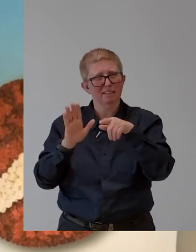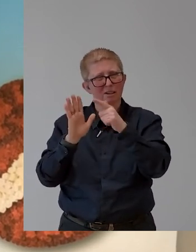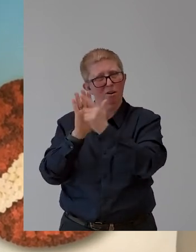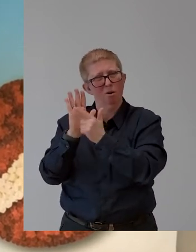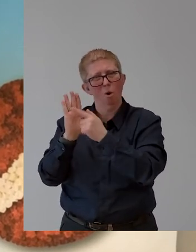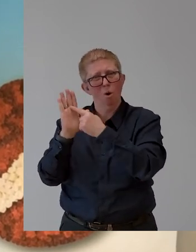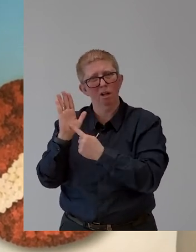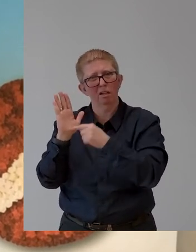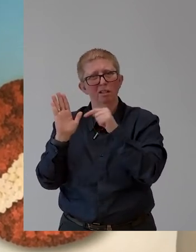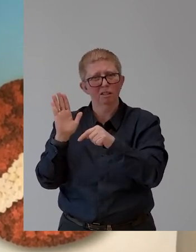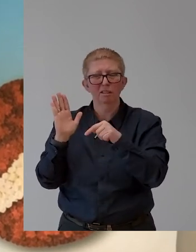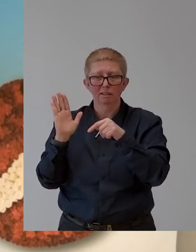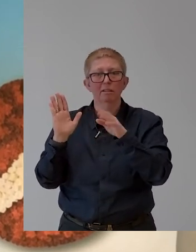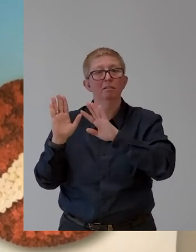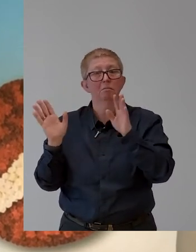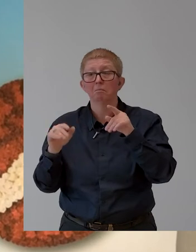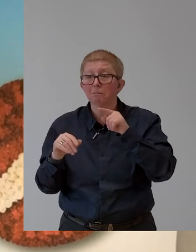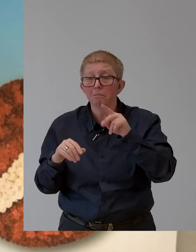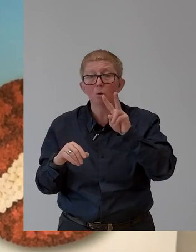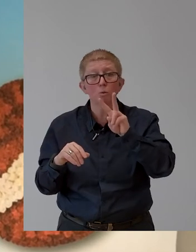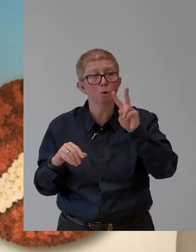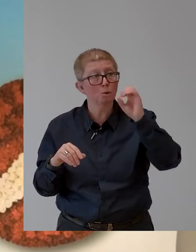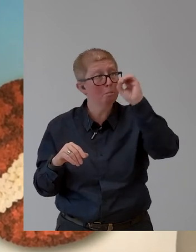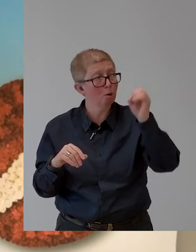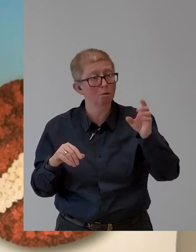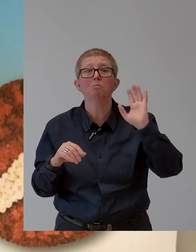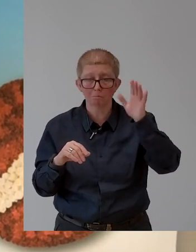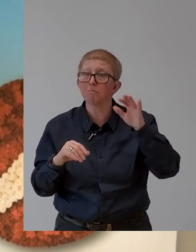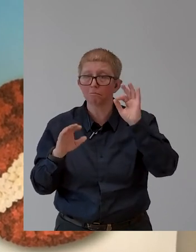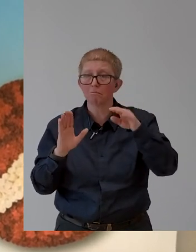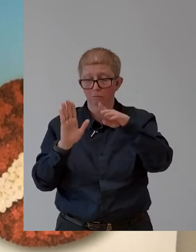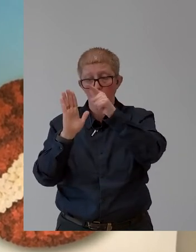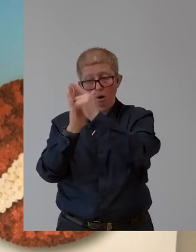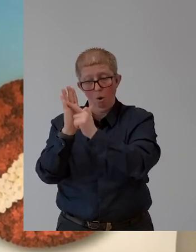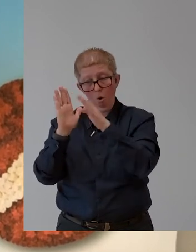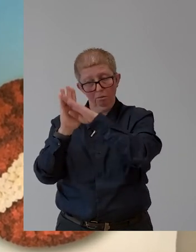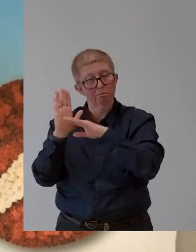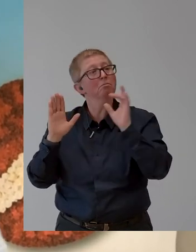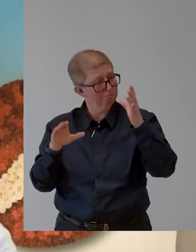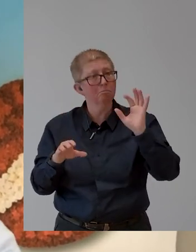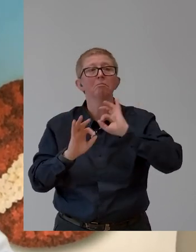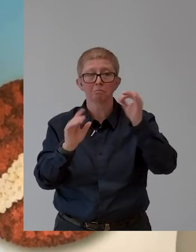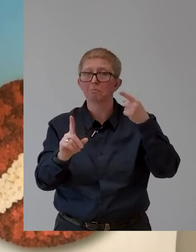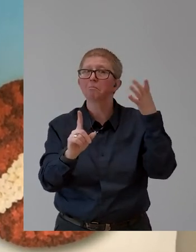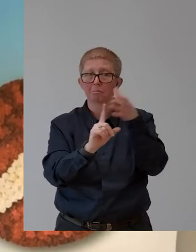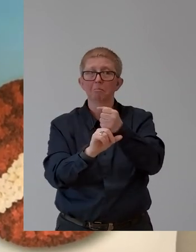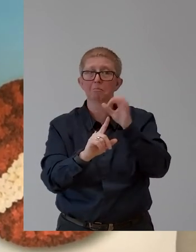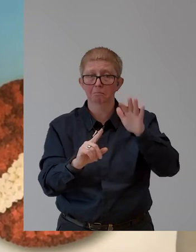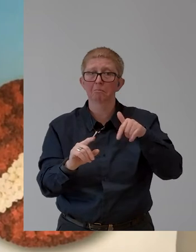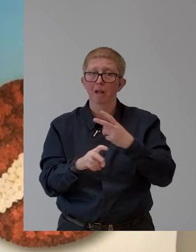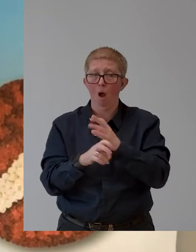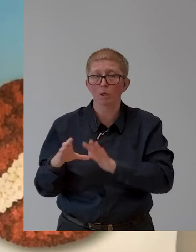with disability have the same potential as people without disabilities. If you create, and we have to create the right working